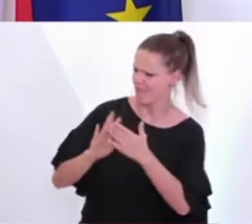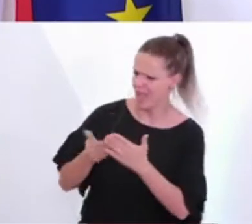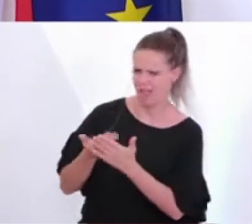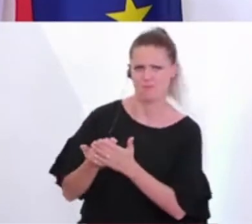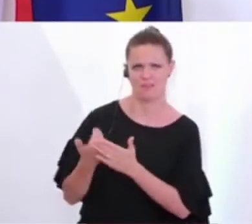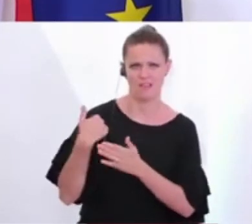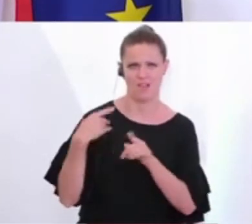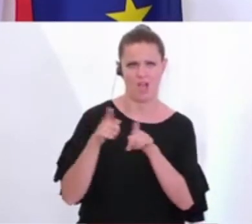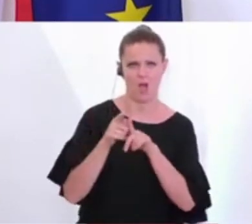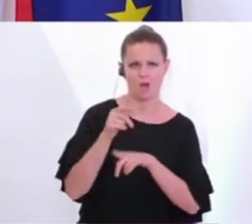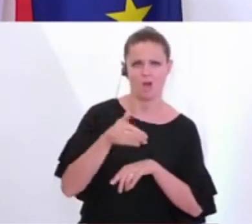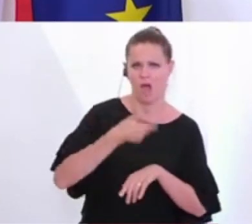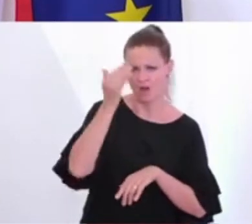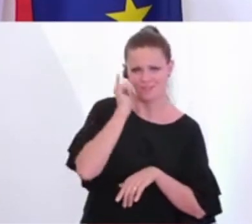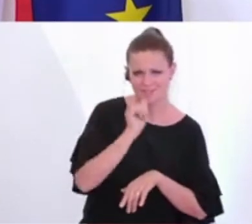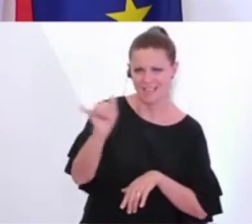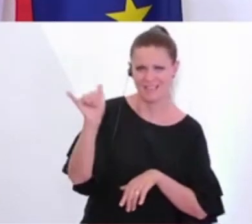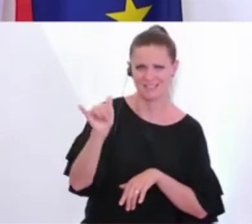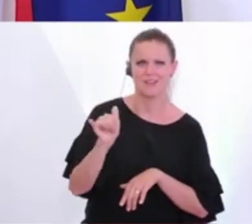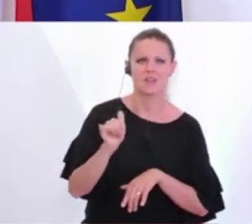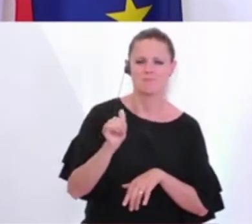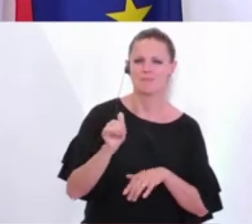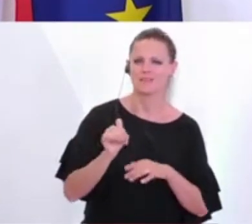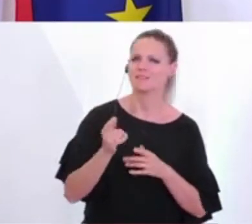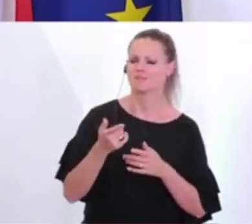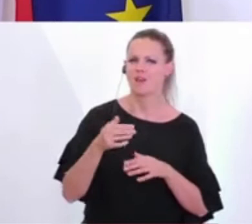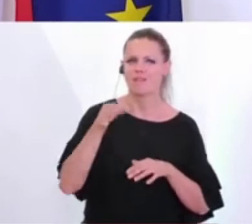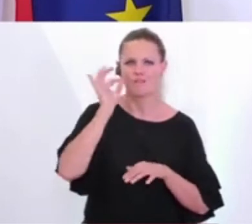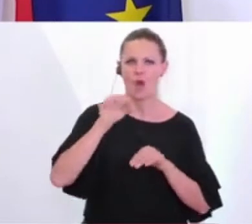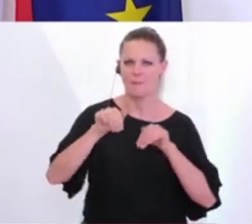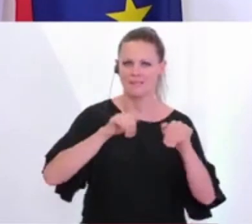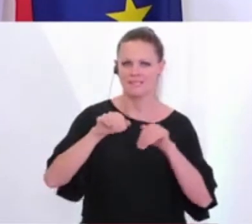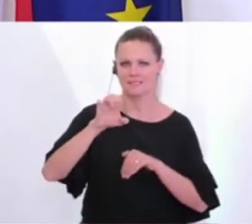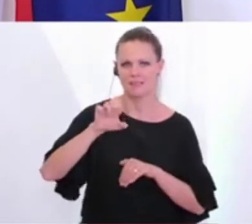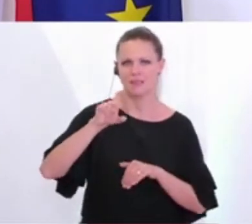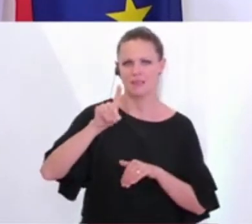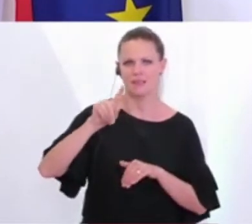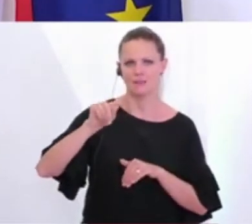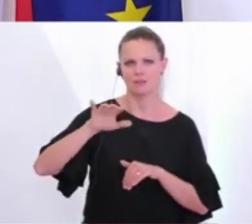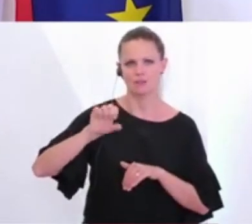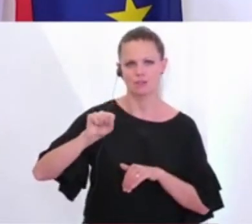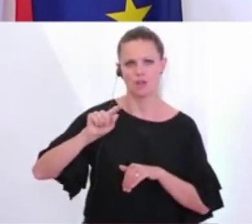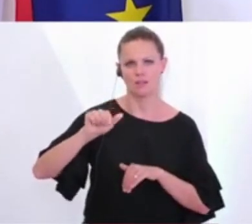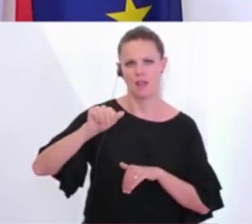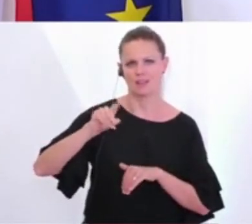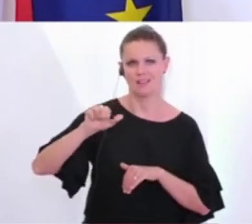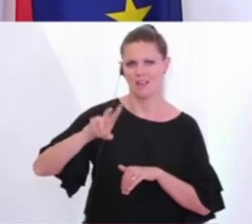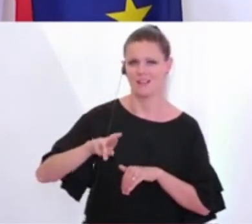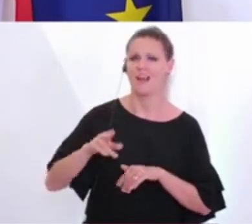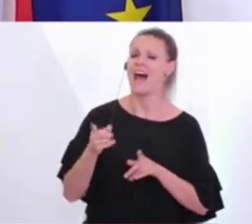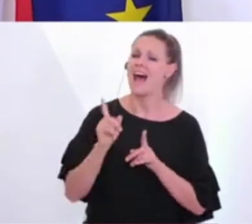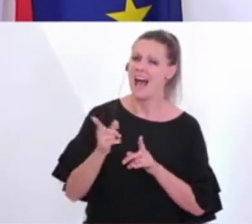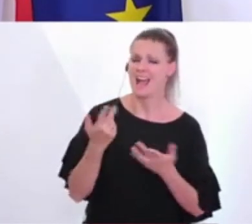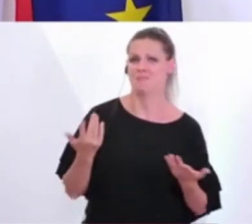meine erste Auslandsreise gemeinsam mit der Bundesministerin Edstadler. Das sind unsere engsten Partner außerhalb der EU. Aber es ist niemand geholfen,